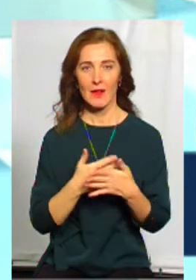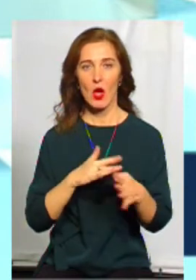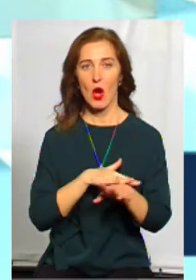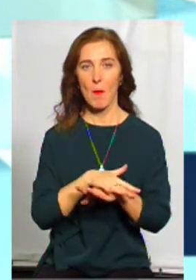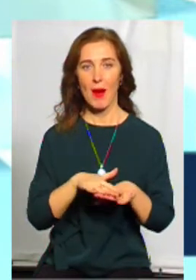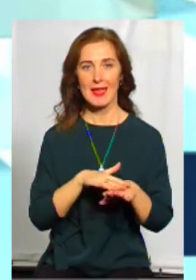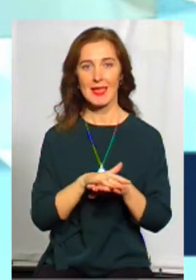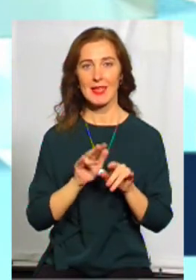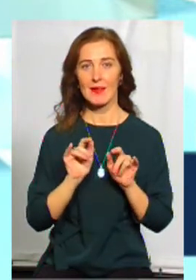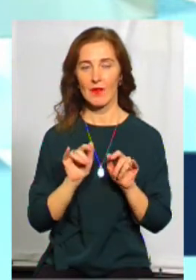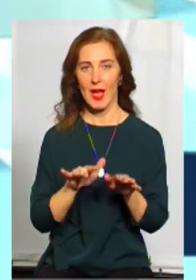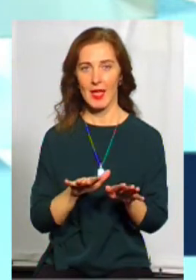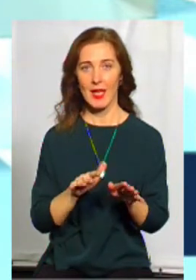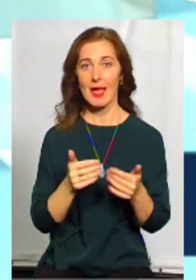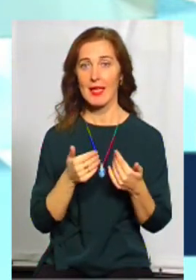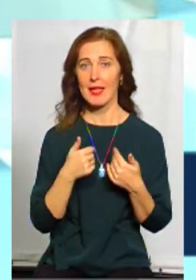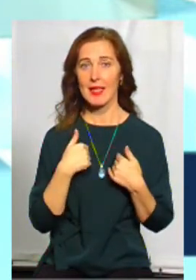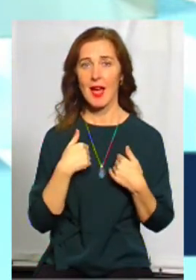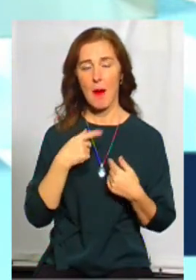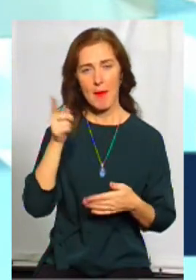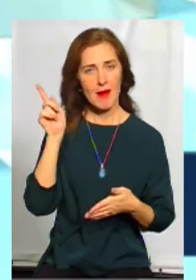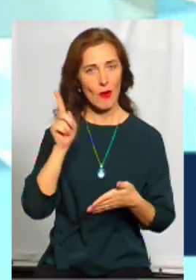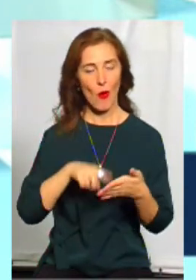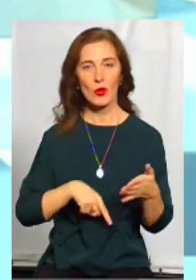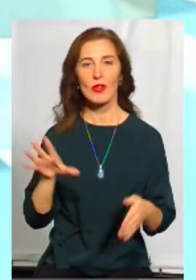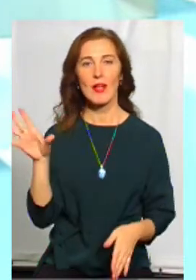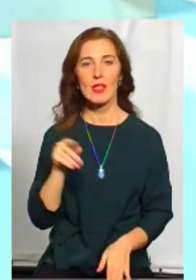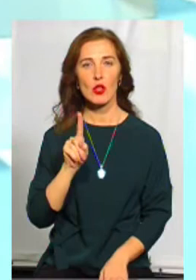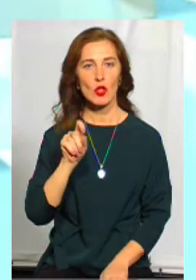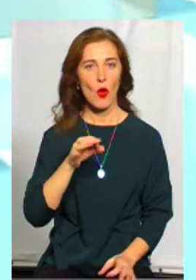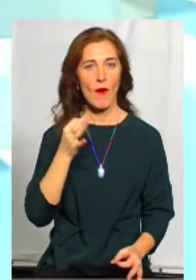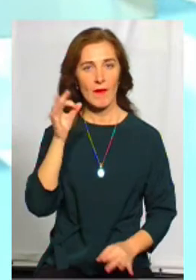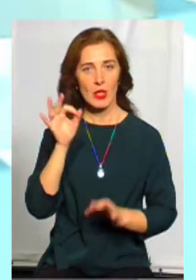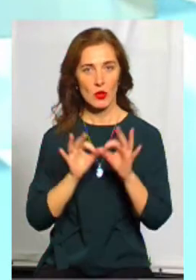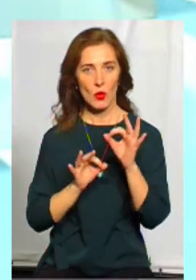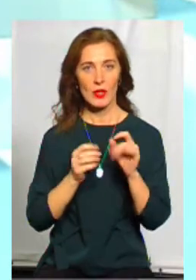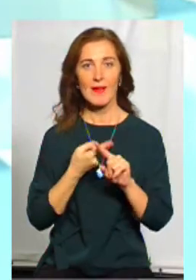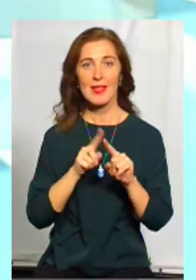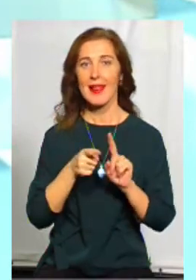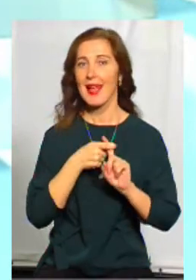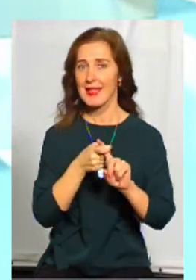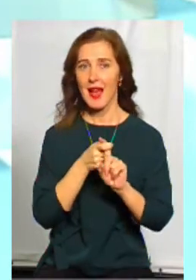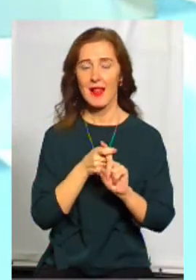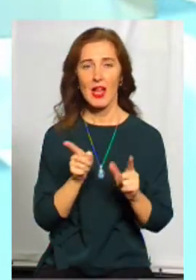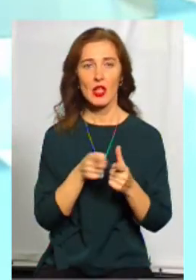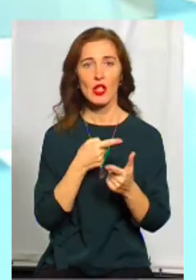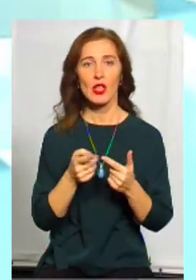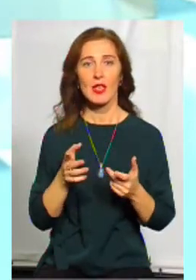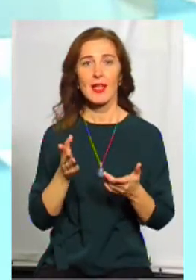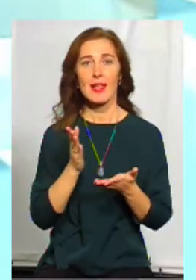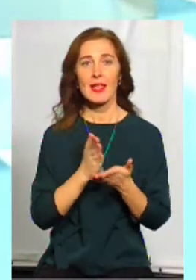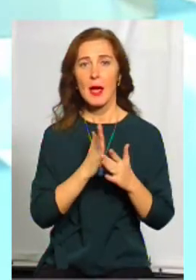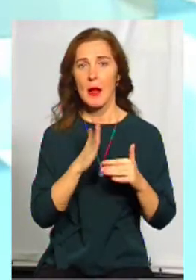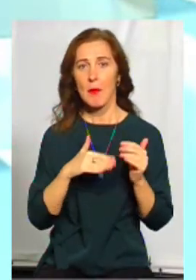громадській сфері, я переконана на всі 100%, що це не залежить від того, чи ти обіймаєш посаду, чи не